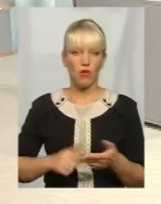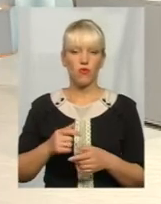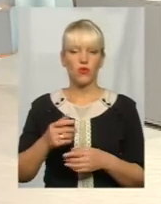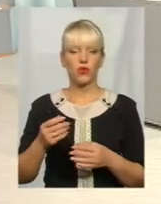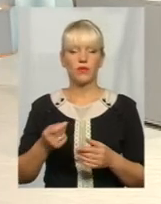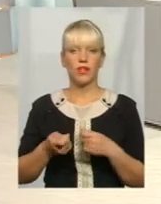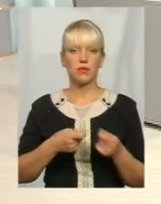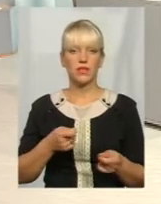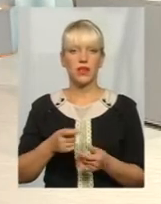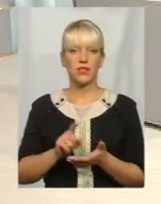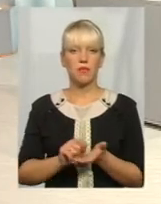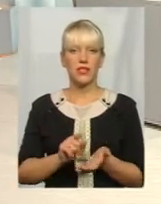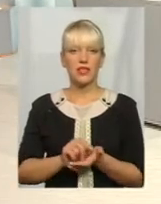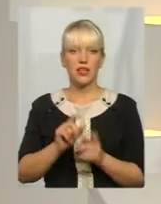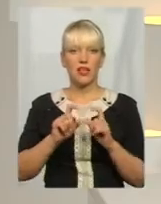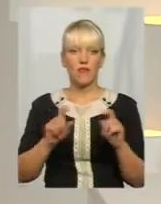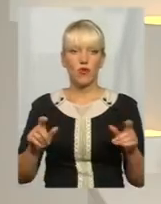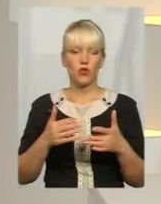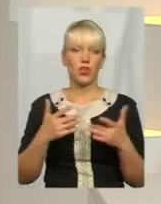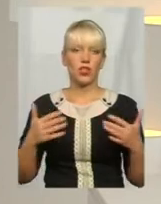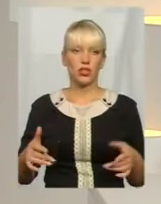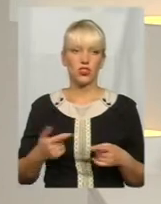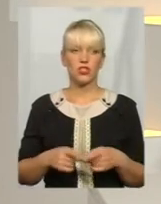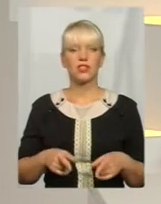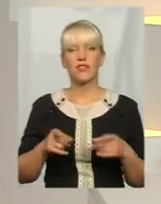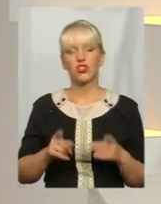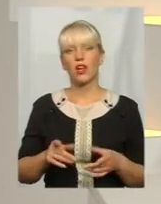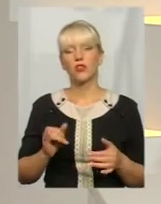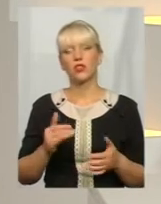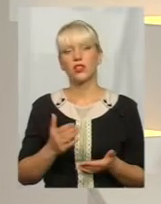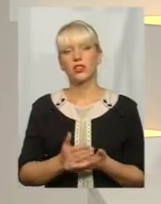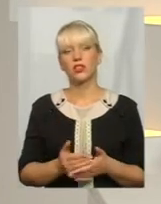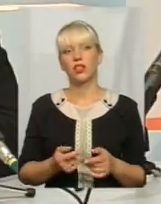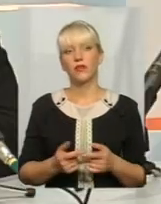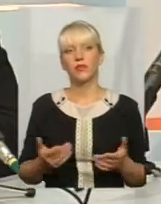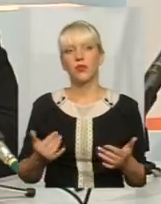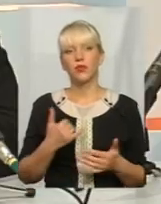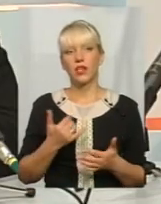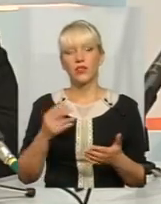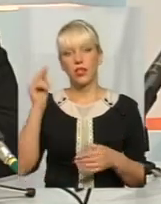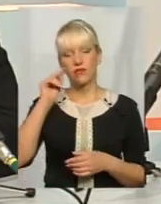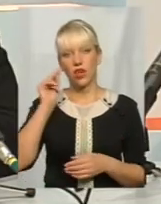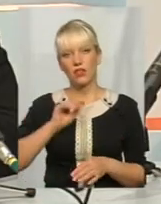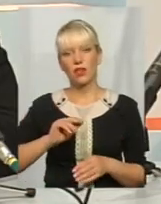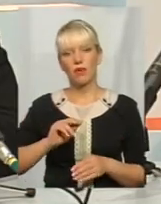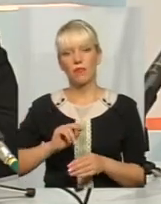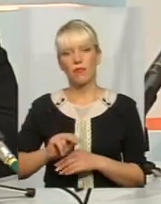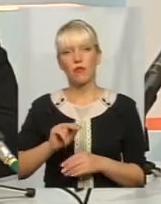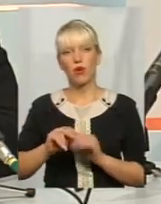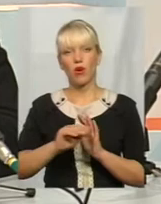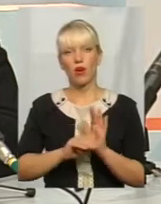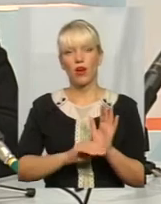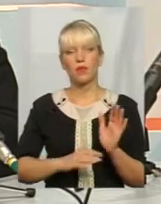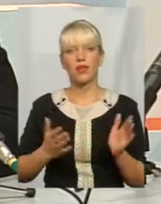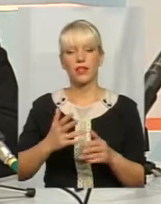пенсійного фонду і таке інше. Звичайно, є певні у нас навчальні програми, за якими